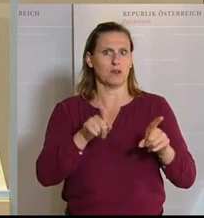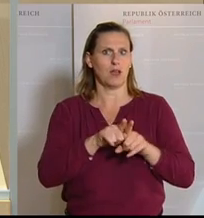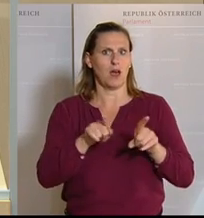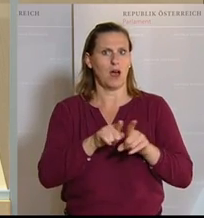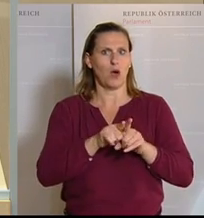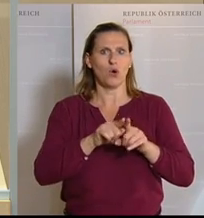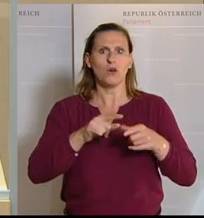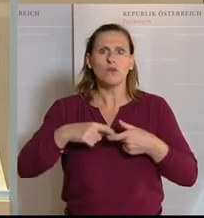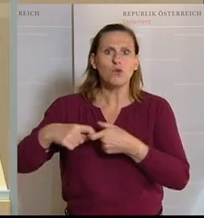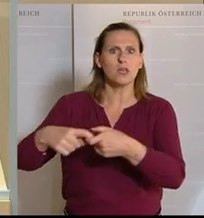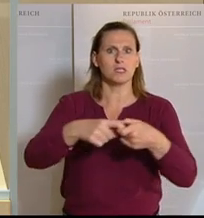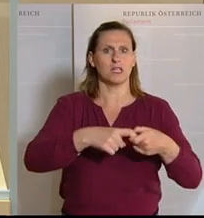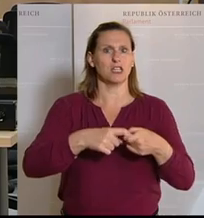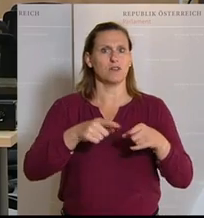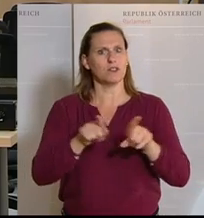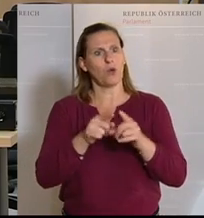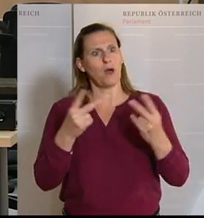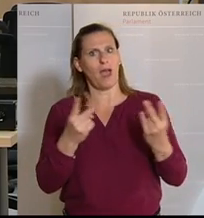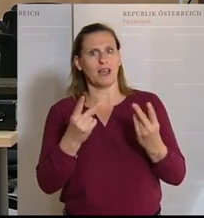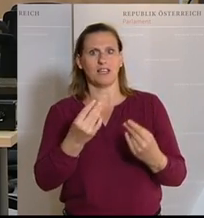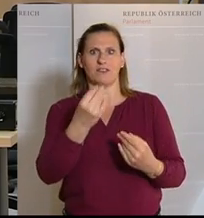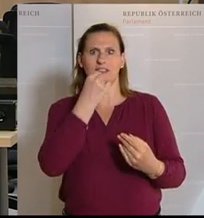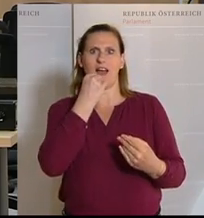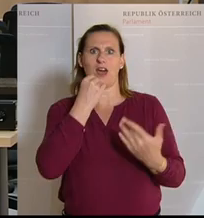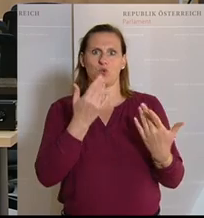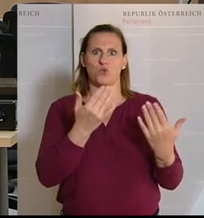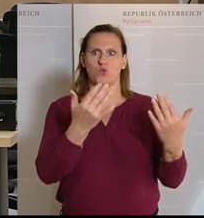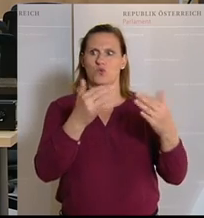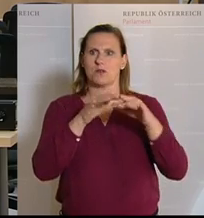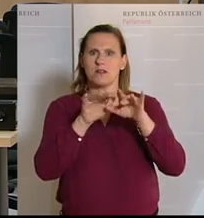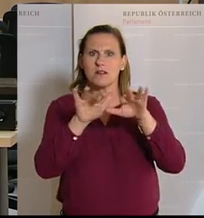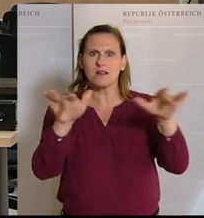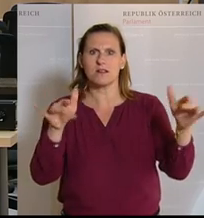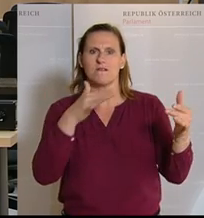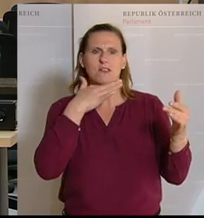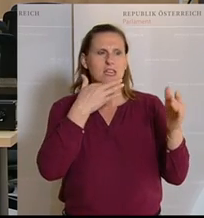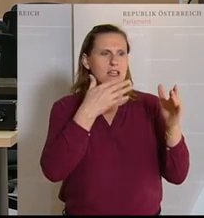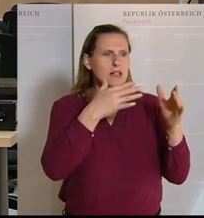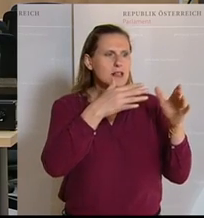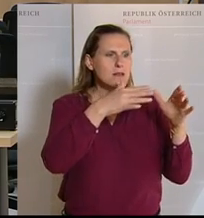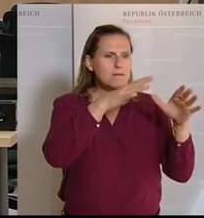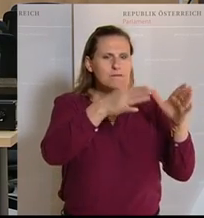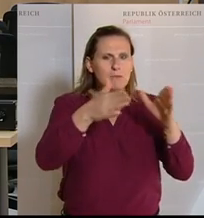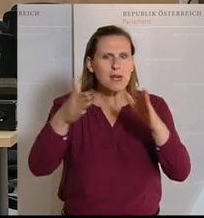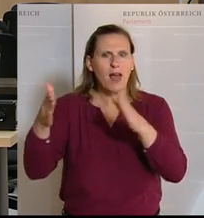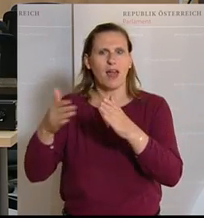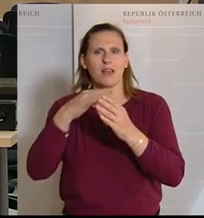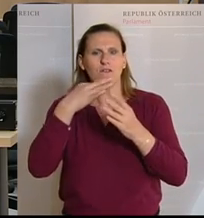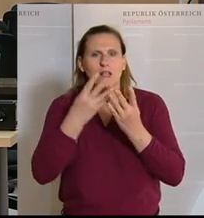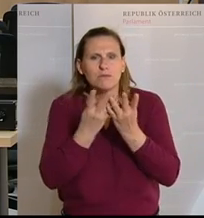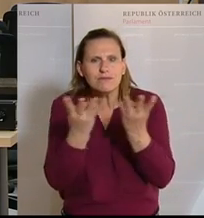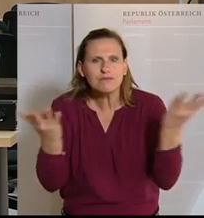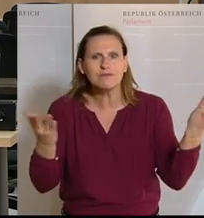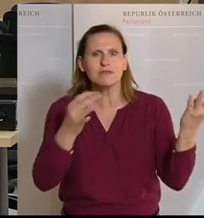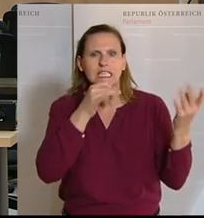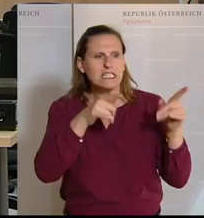gesamte Gesellschaft ist. Und der mit seiner großen Vielfalt an Genres und Sparten besonders komplex ist und wo es keine